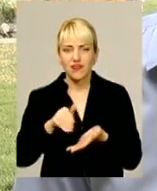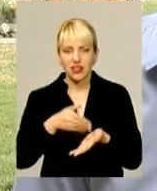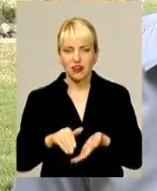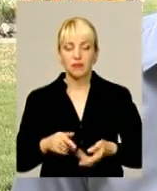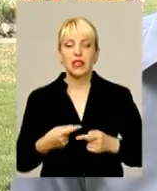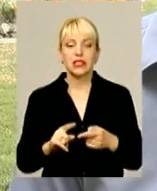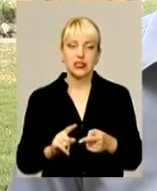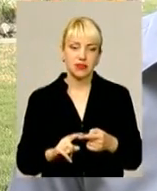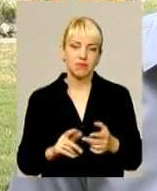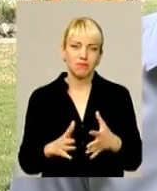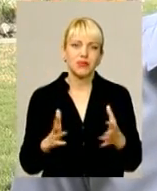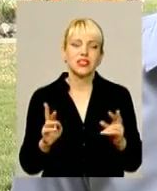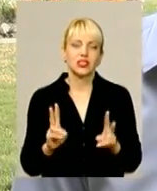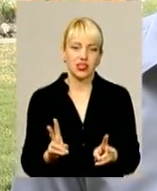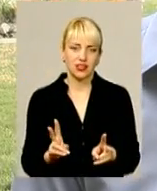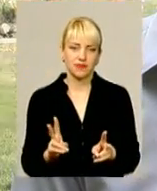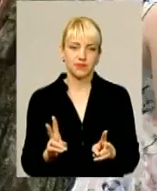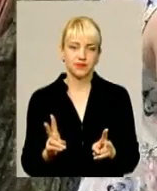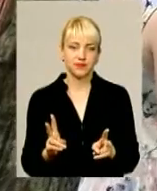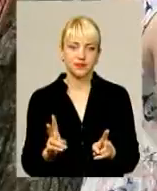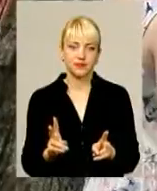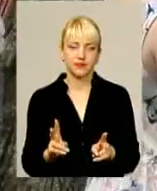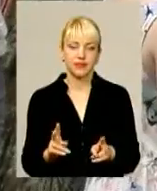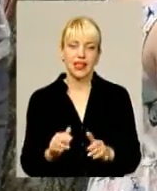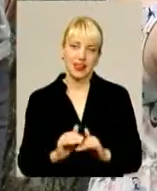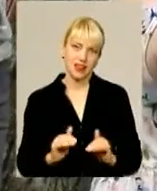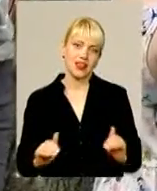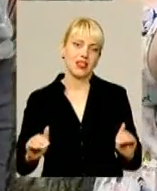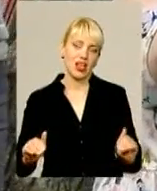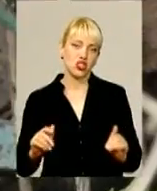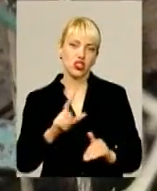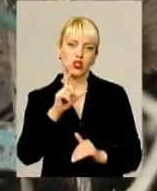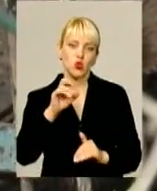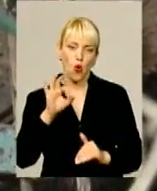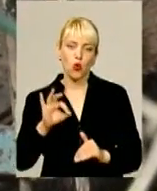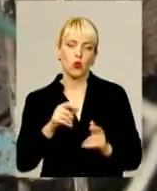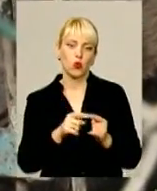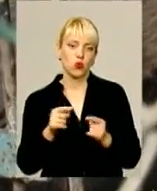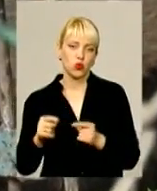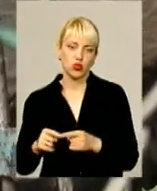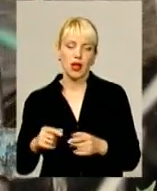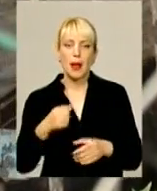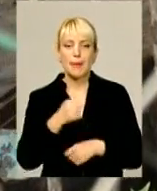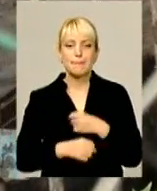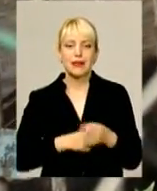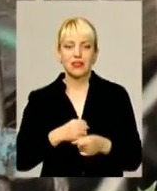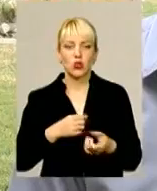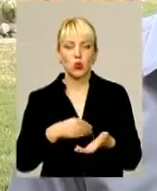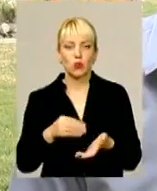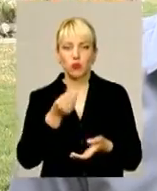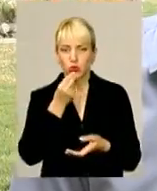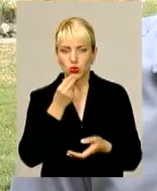Тобто він такий більш, це як дитячий зоокуточок. Для медведів закупаються продукти,